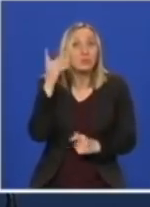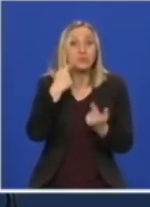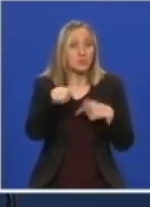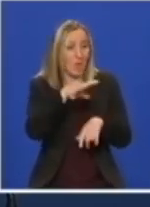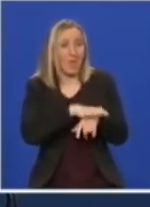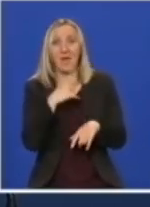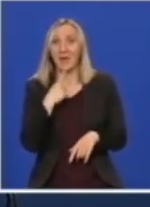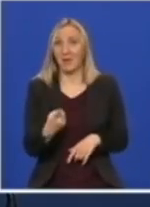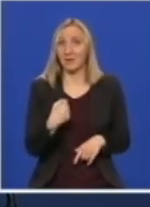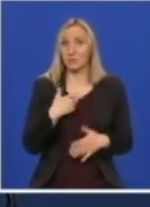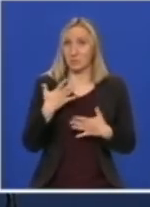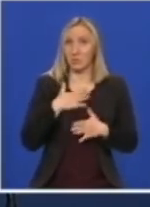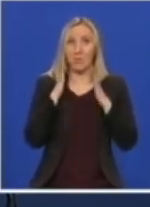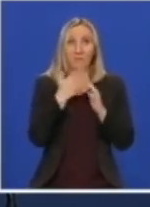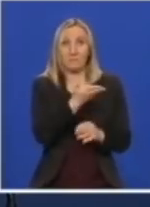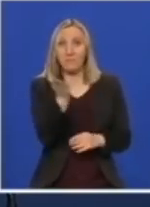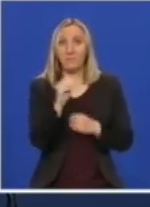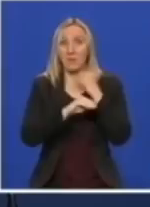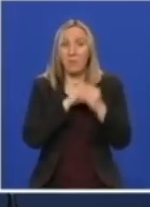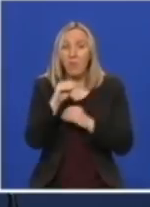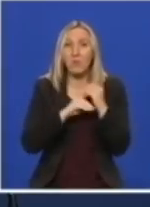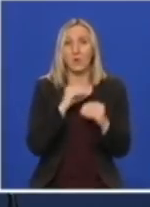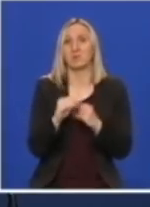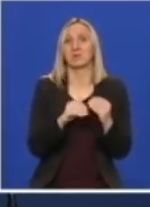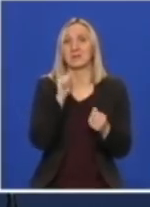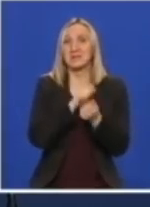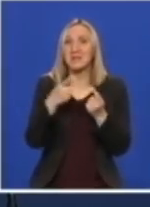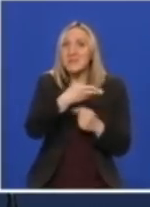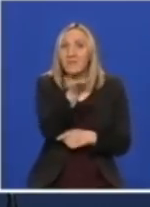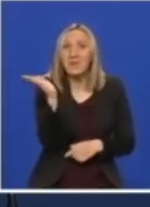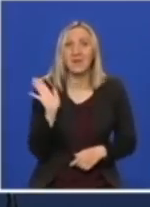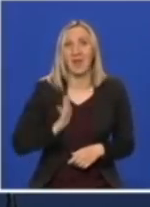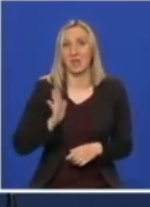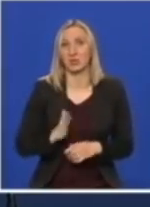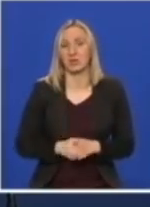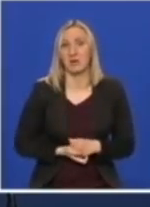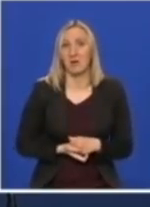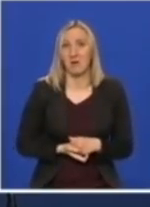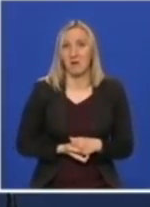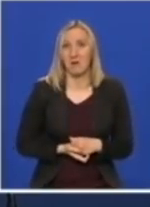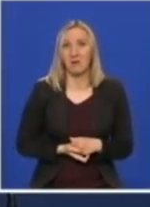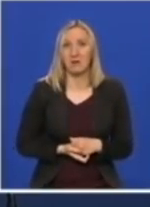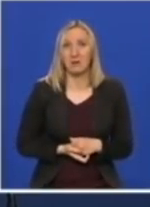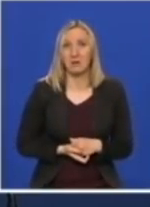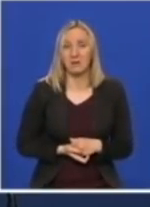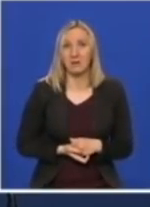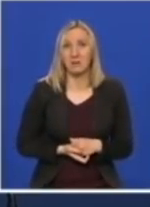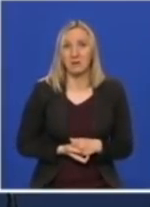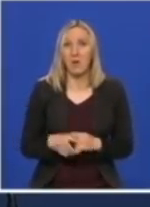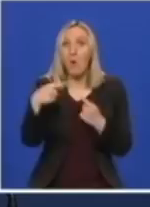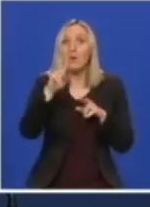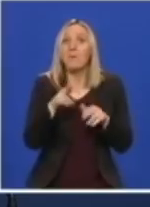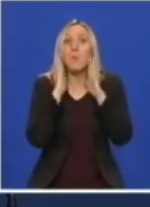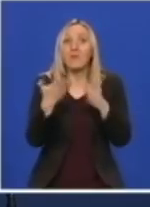opravdamo poverenje i naših porodica i svih vas. Zato apelujem